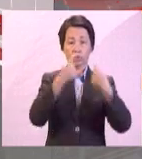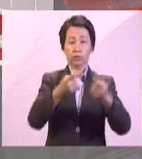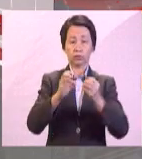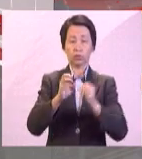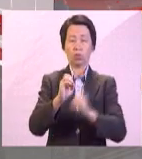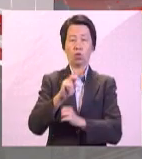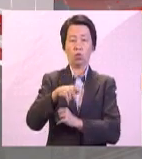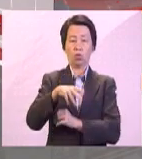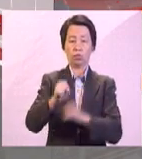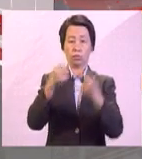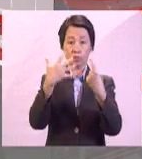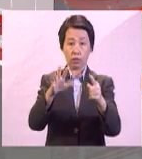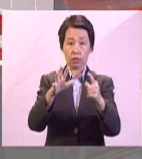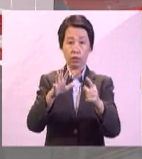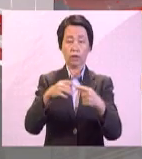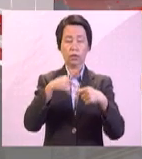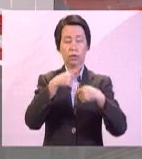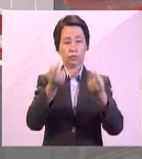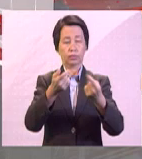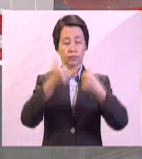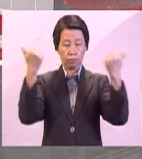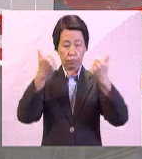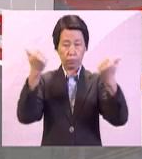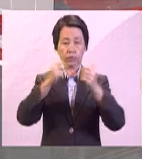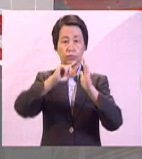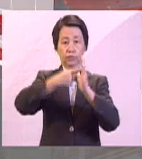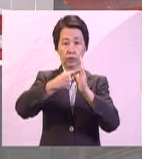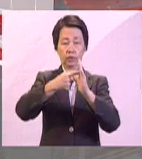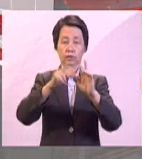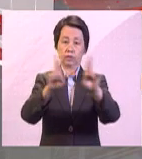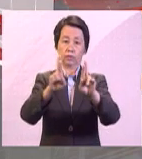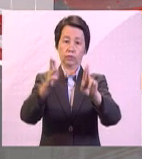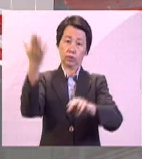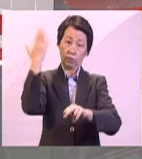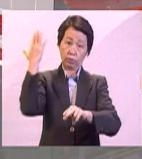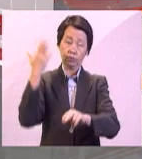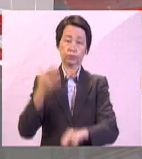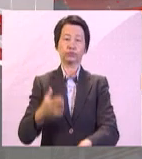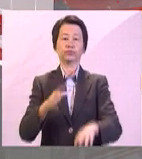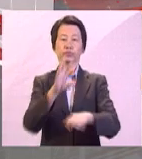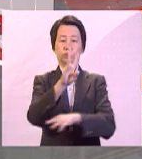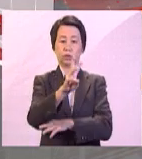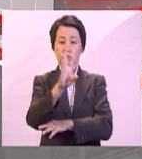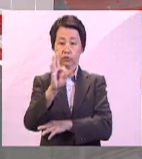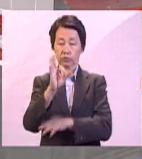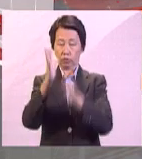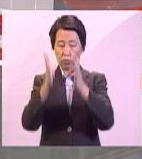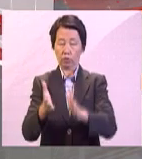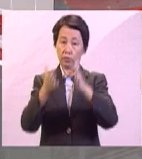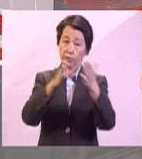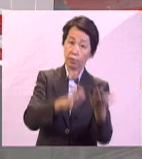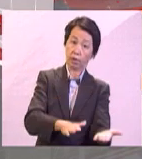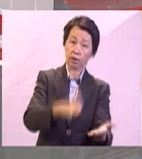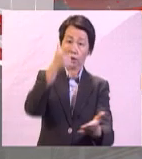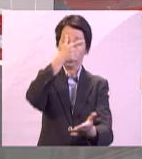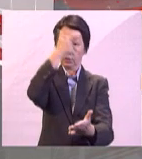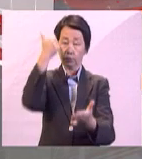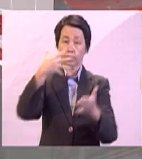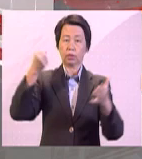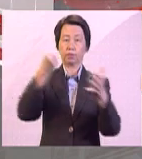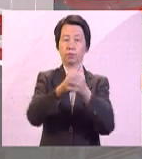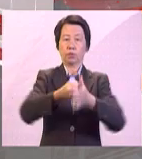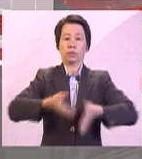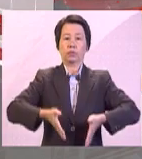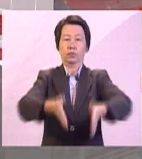15 sempena Hari Raya Adil Fitri dilancarkan Rabu lepas. Seramai 69 orang maut akibat kemalangan jalan